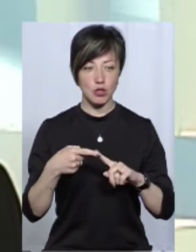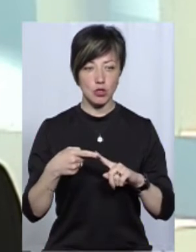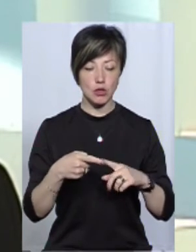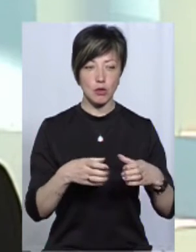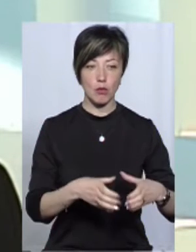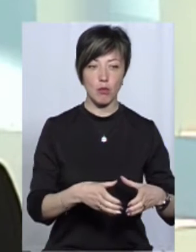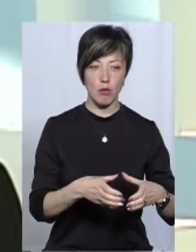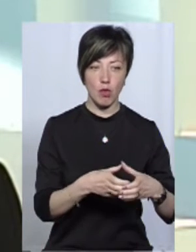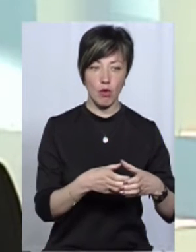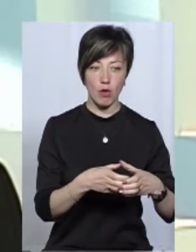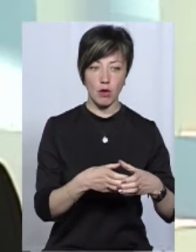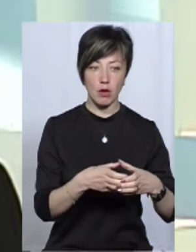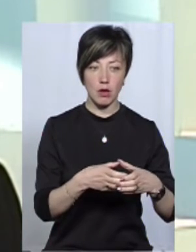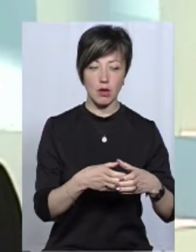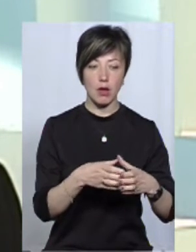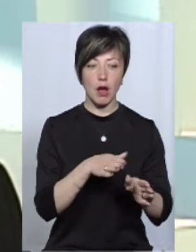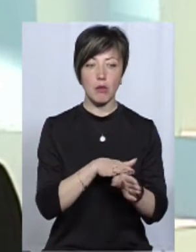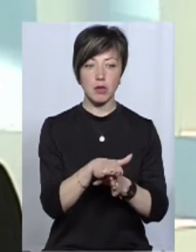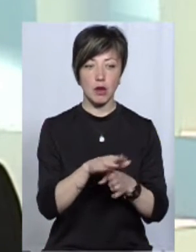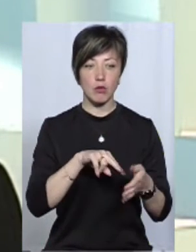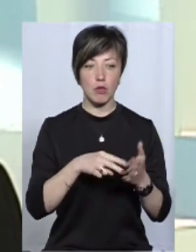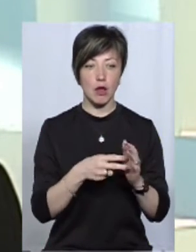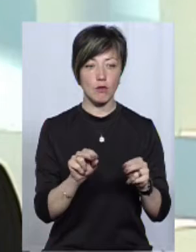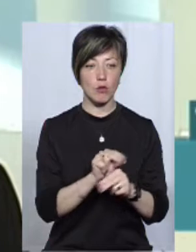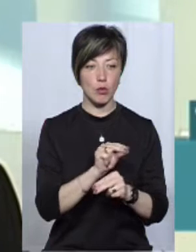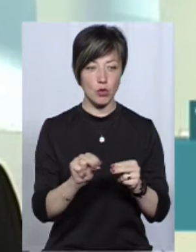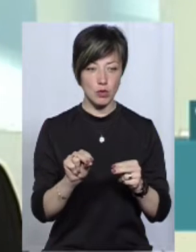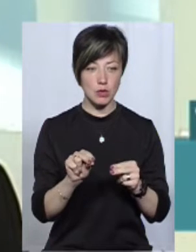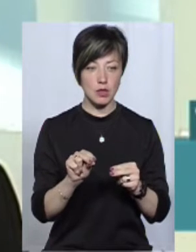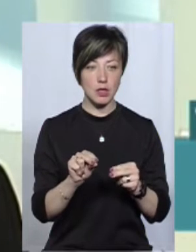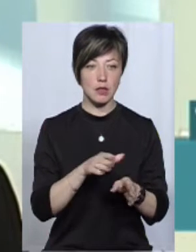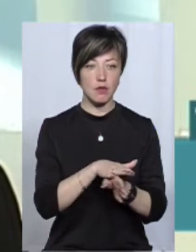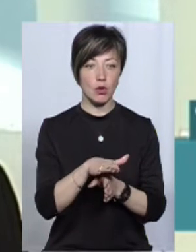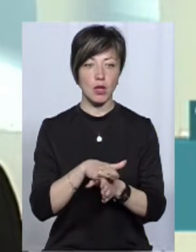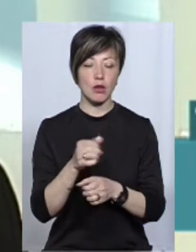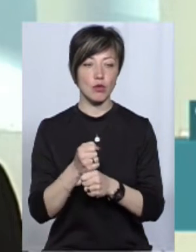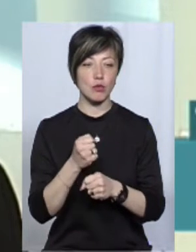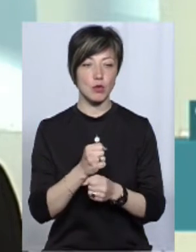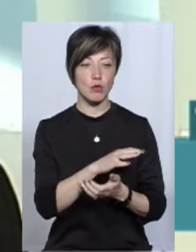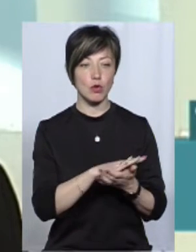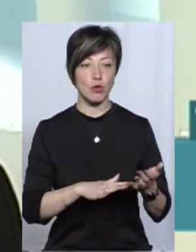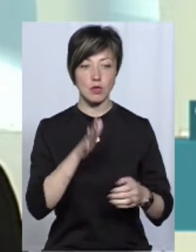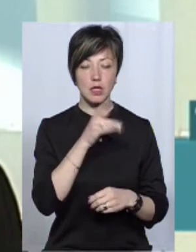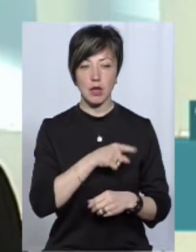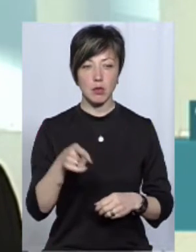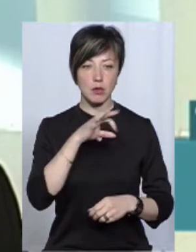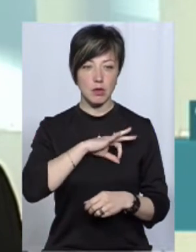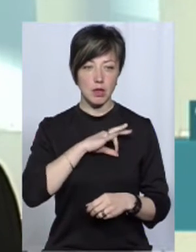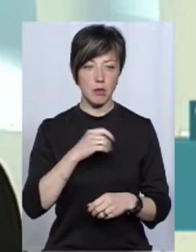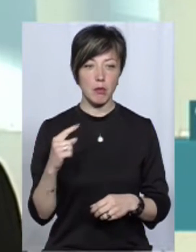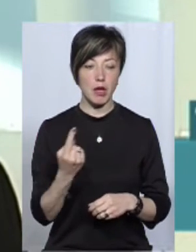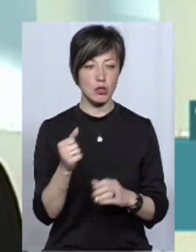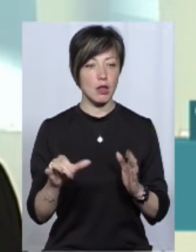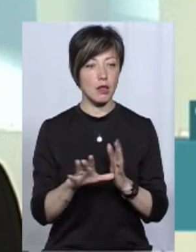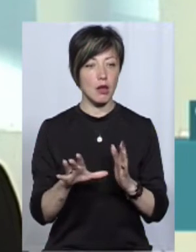знаходиться в капітальному плану ремонті з виконанням робіт щодо продовження терміну експлуатації першого